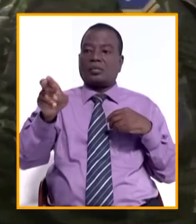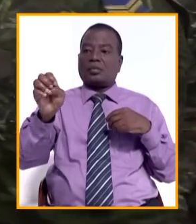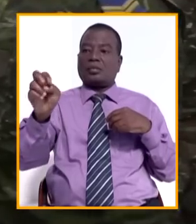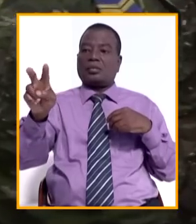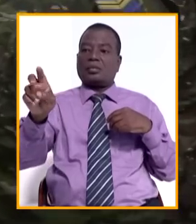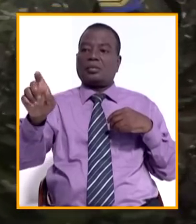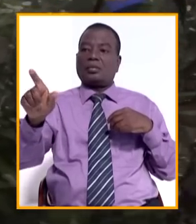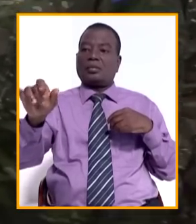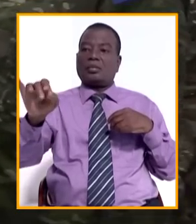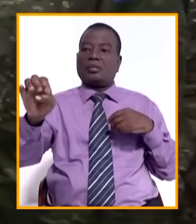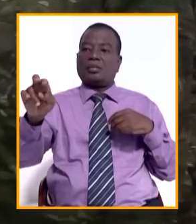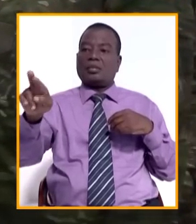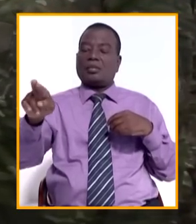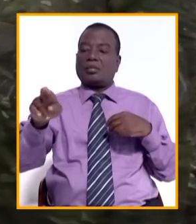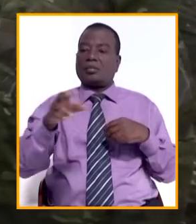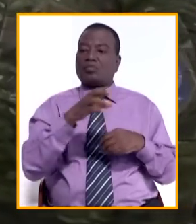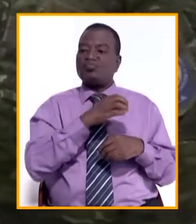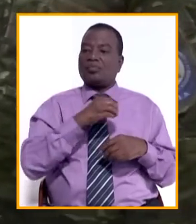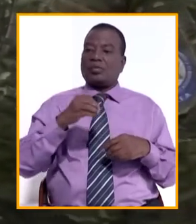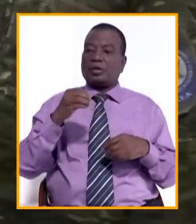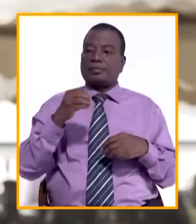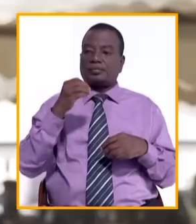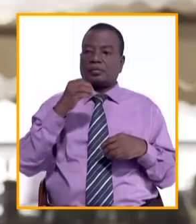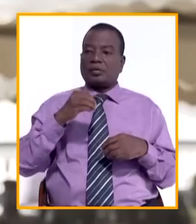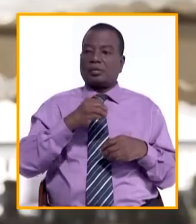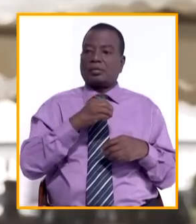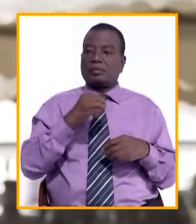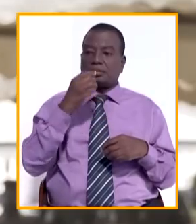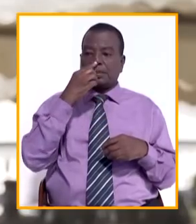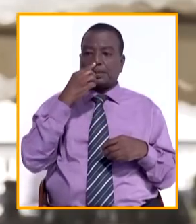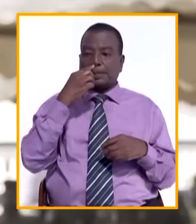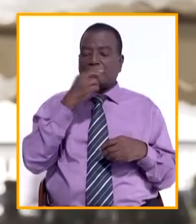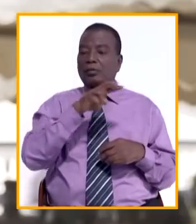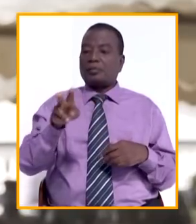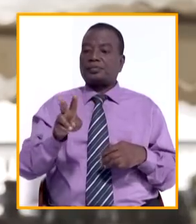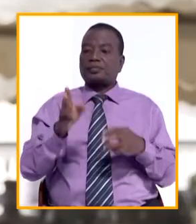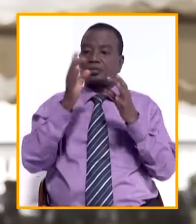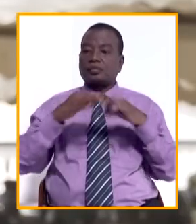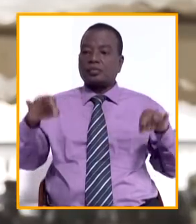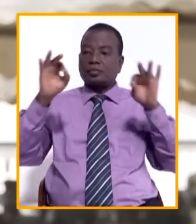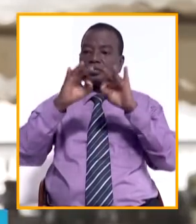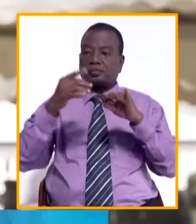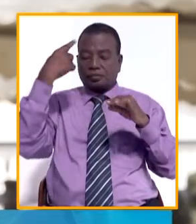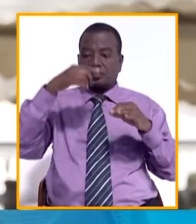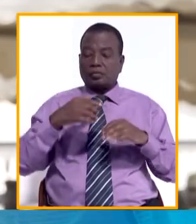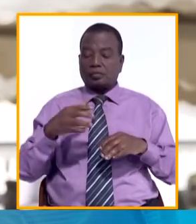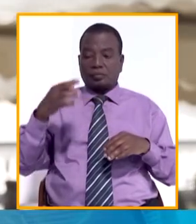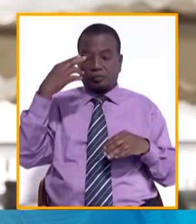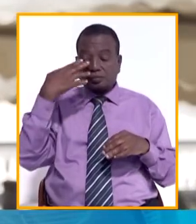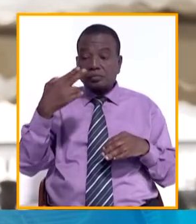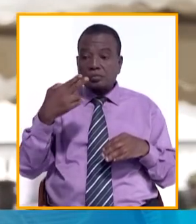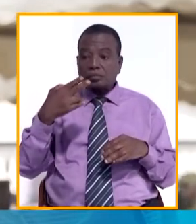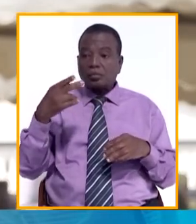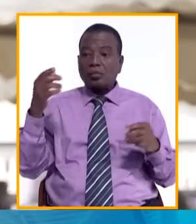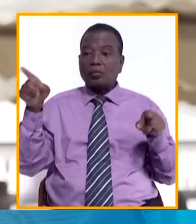-major général des armées, le général de corps d'armée, Lassina Doumbia. Vos mérites ont même été reconnus, tout comme